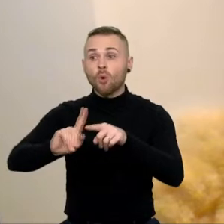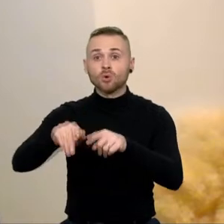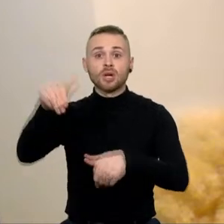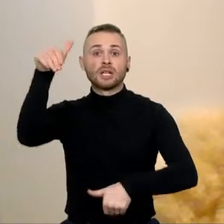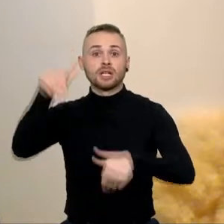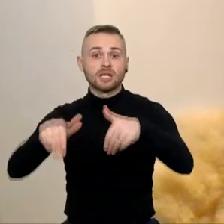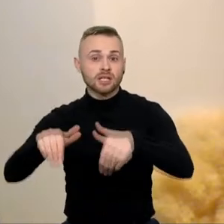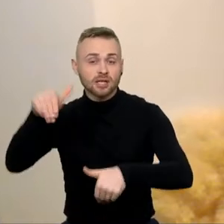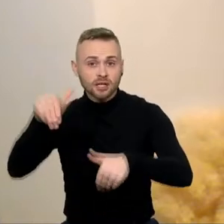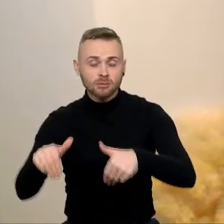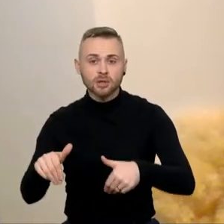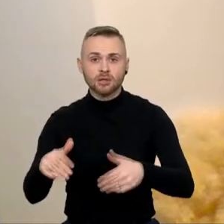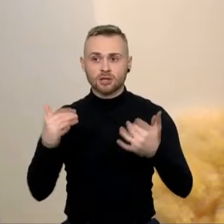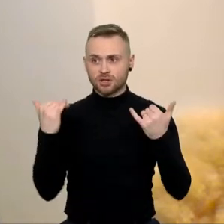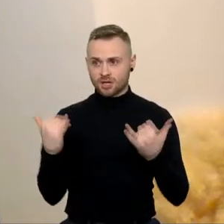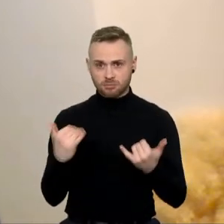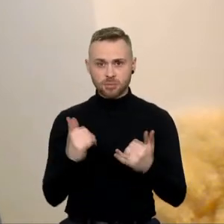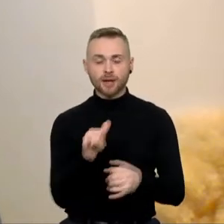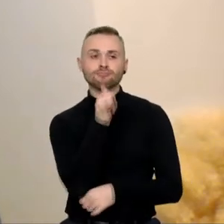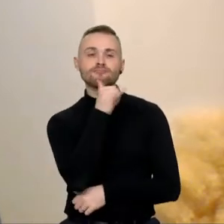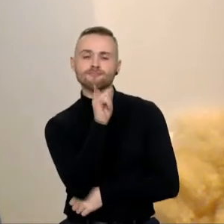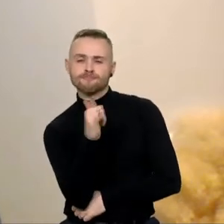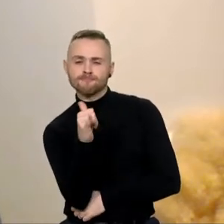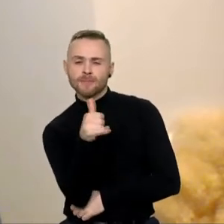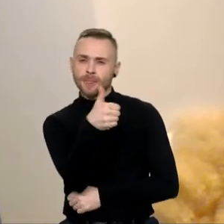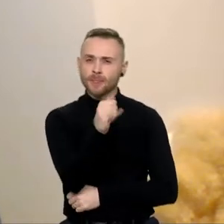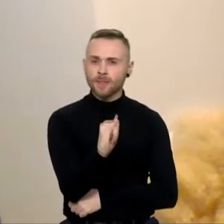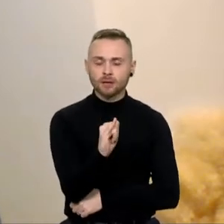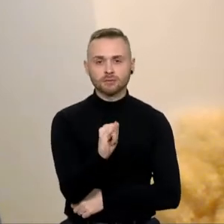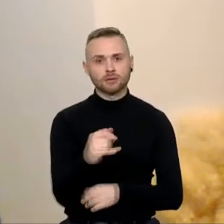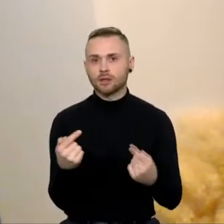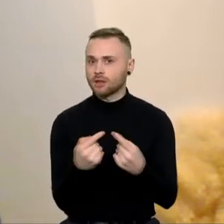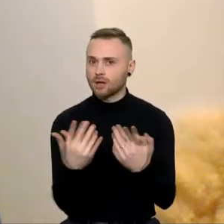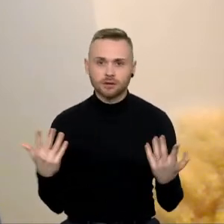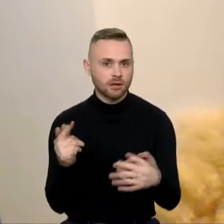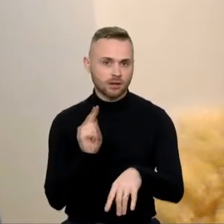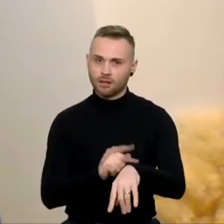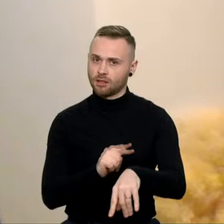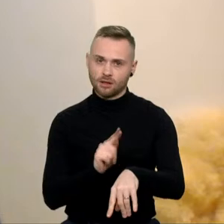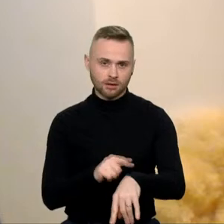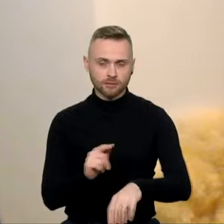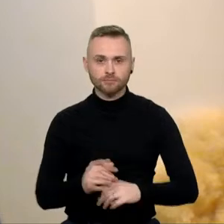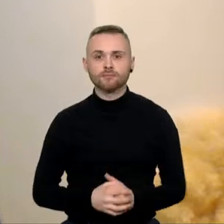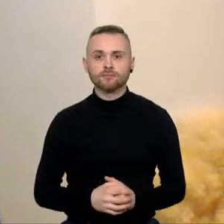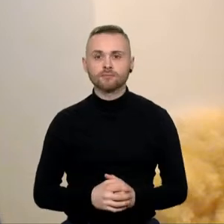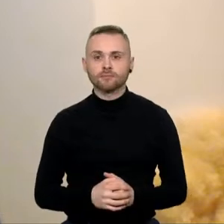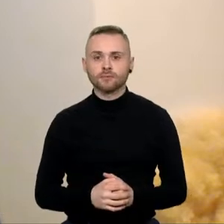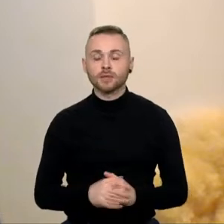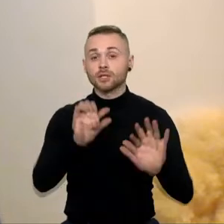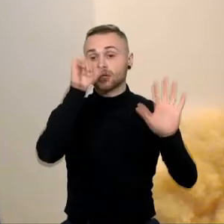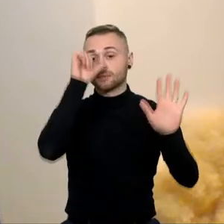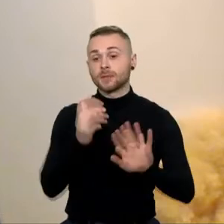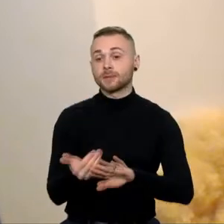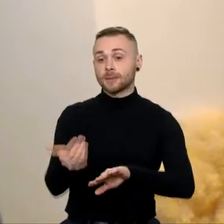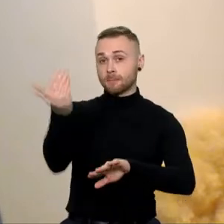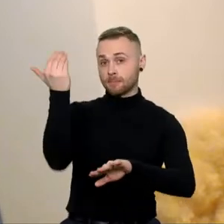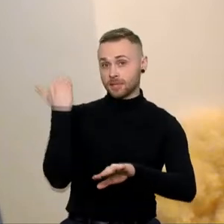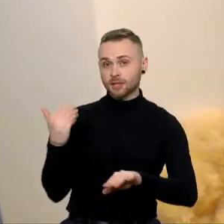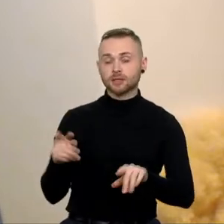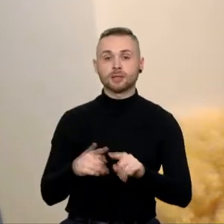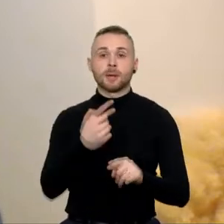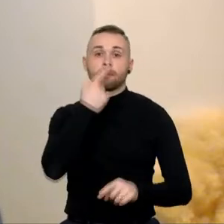situacijai, reikia tokius eksperimentus daryti. Jeigu yra matomos problemos, tai jos buvo matomos ir prieš pusę metų, ir prieš metus.